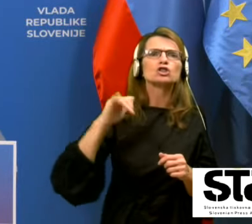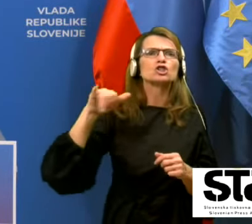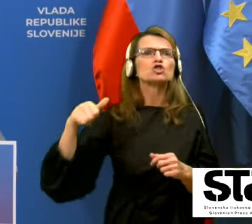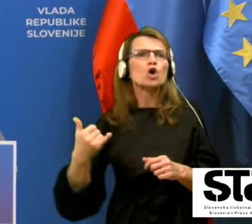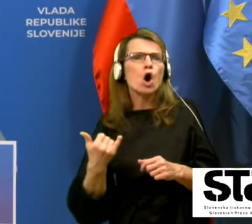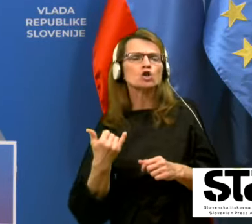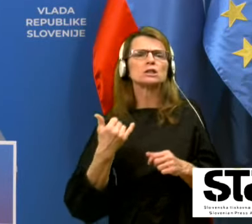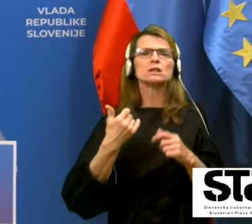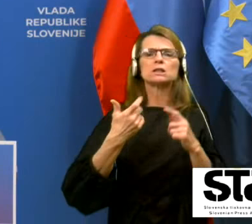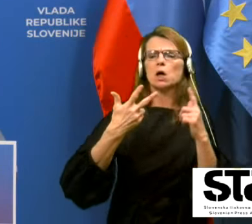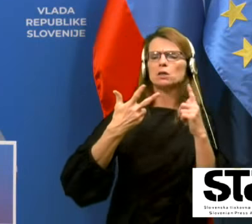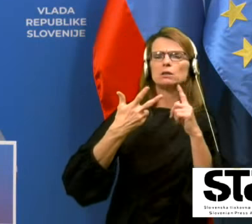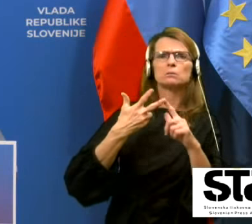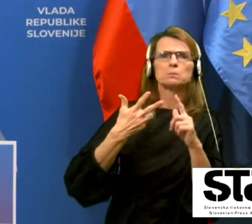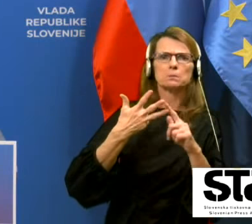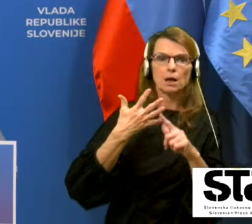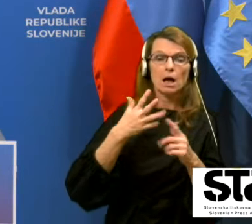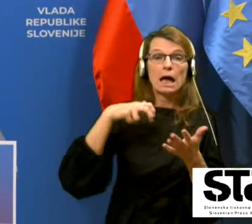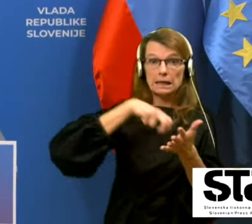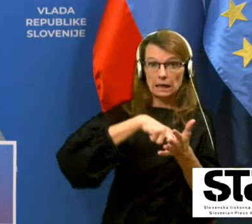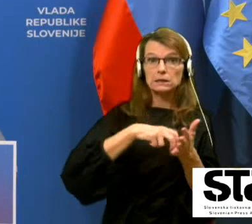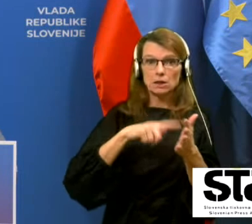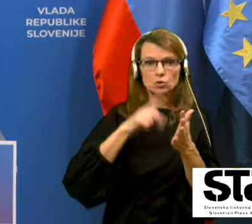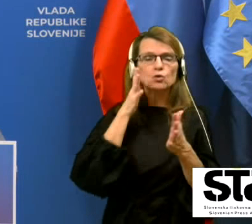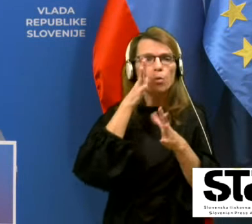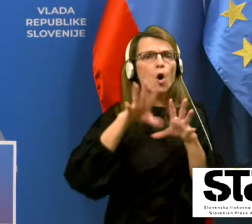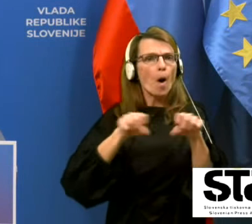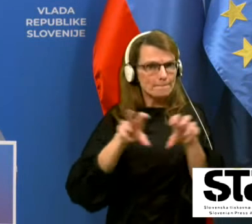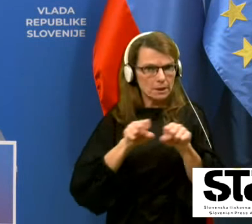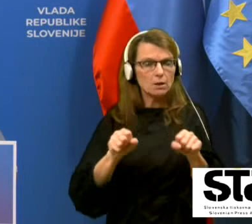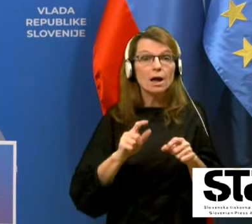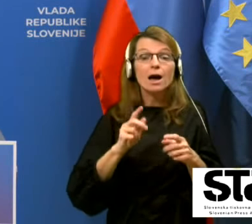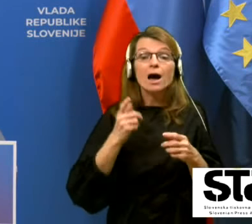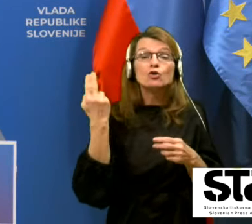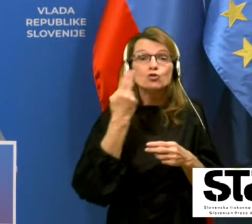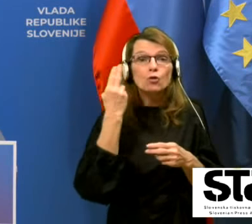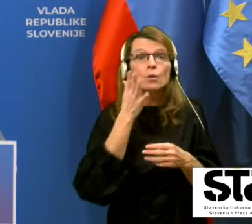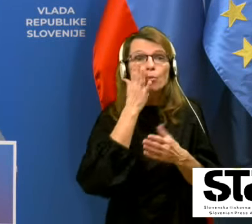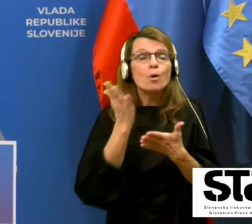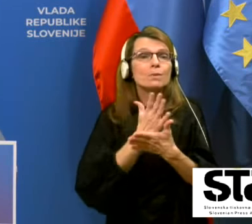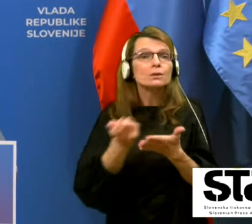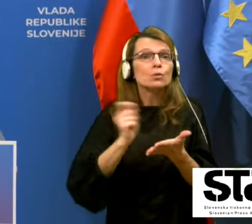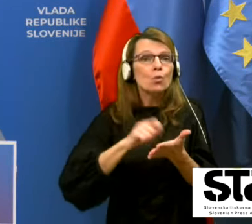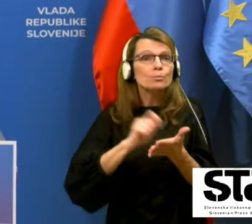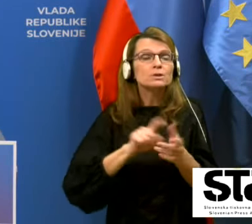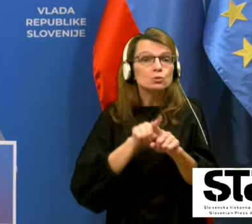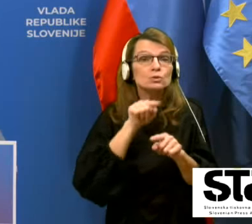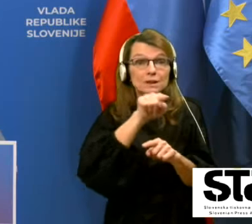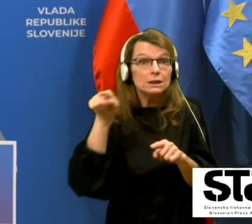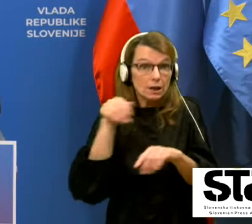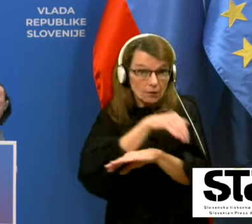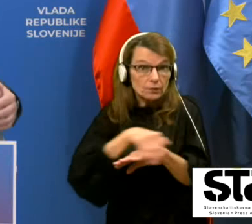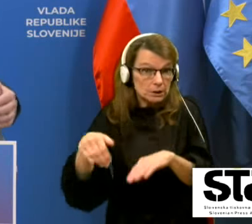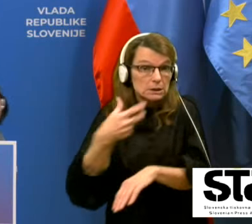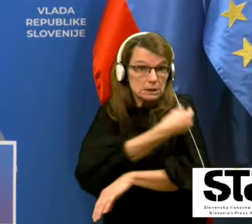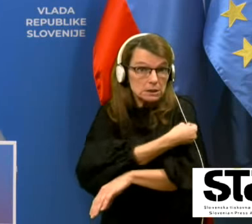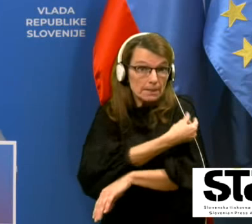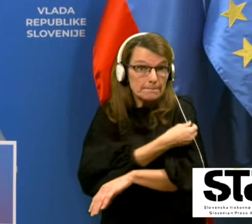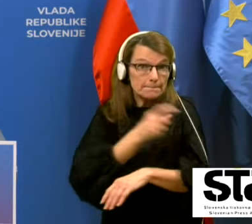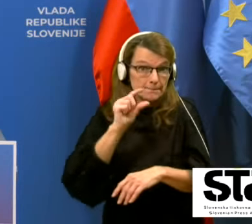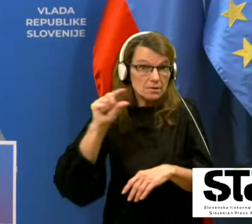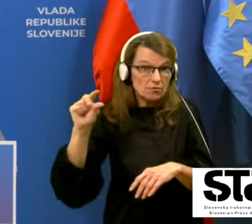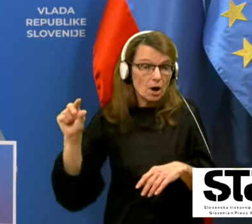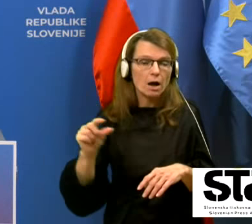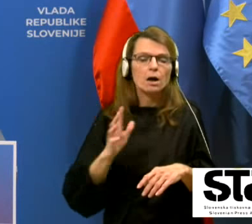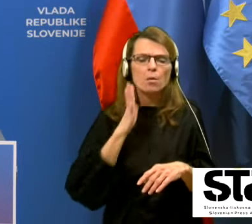registracije upravljene, bo Slovenija med kupci tudi teh vrst cepiva. Tako, da bomo pospeševali